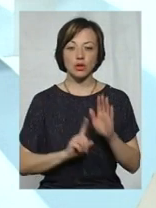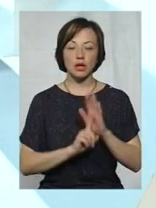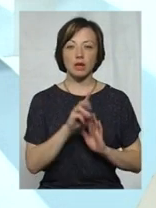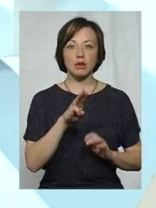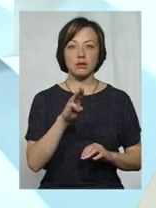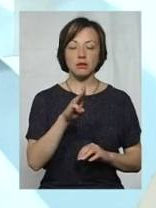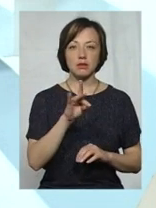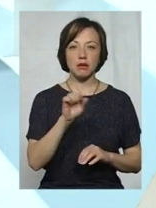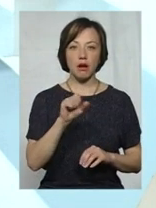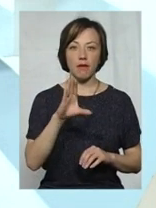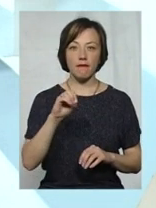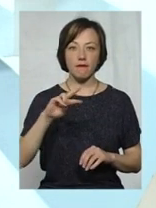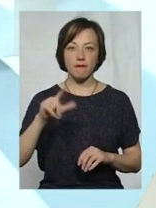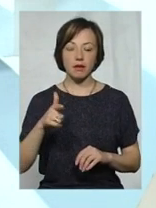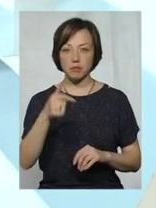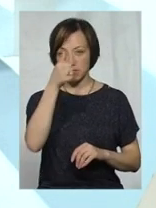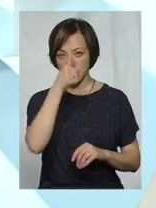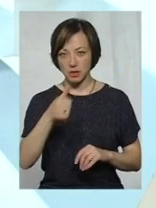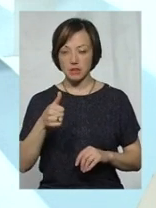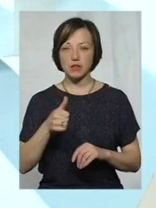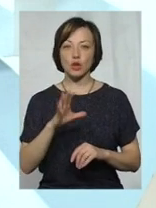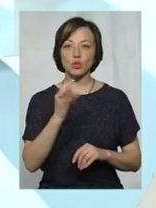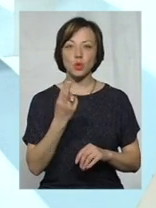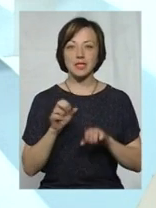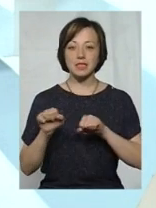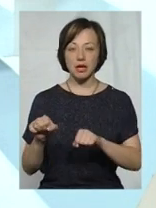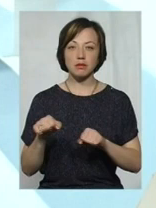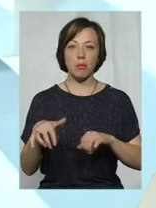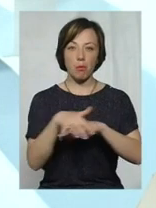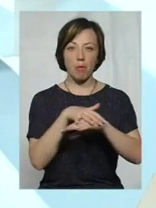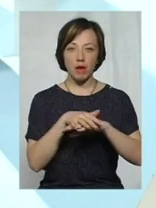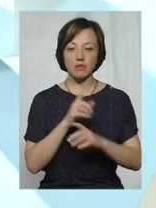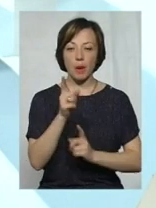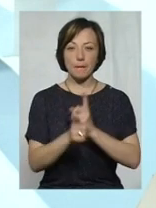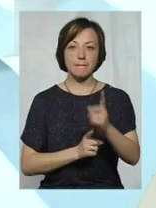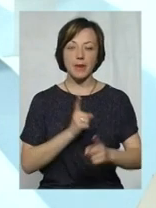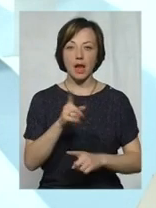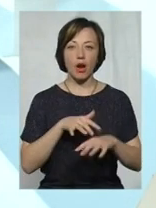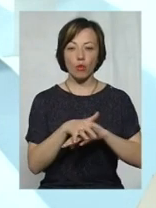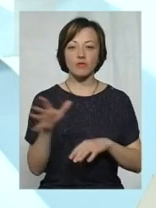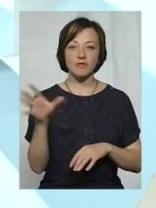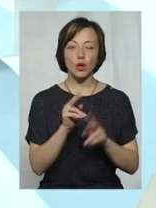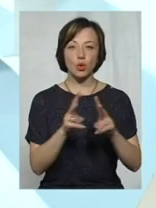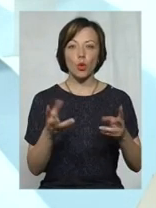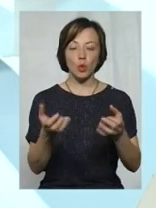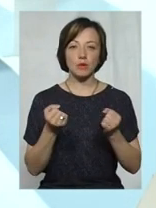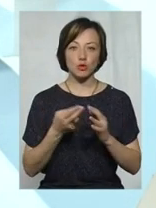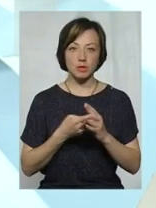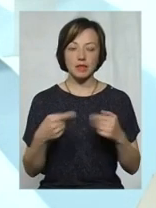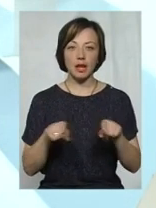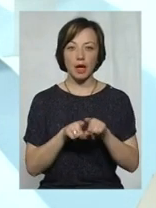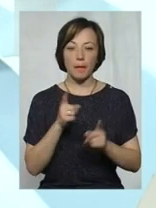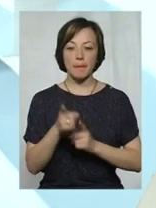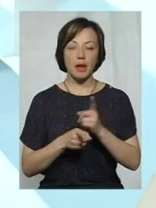місяця органи соціального захисту населення проведуть масовий перерахунок для всіх одержувачів субсидій. Тобто, такий